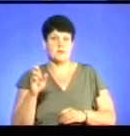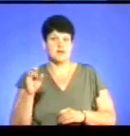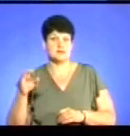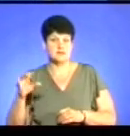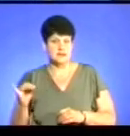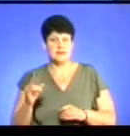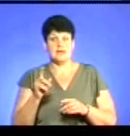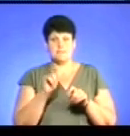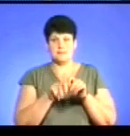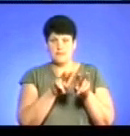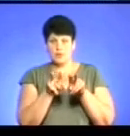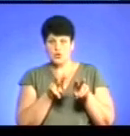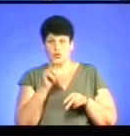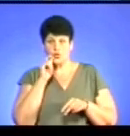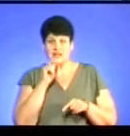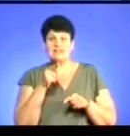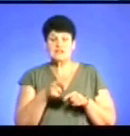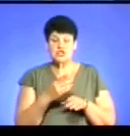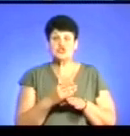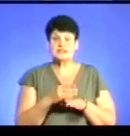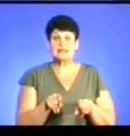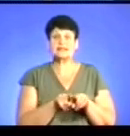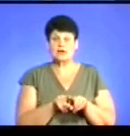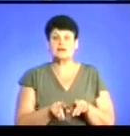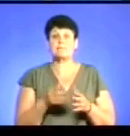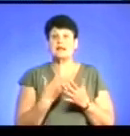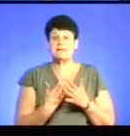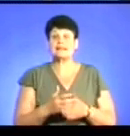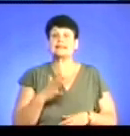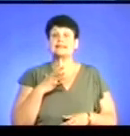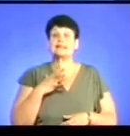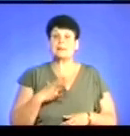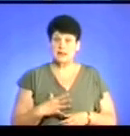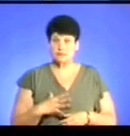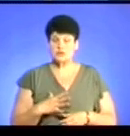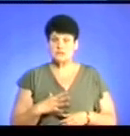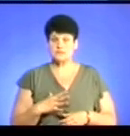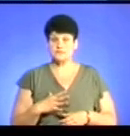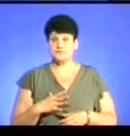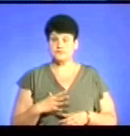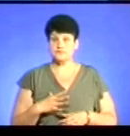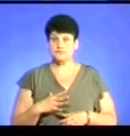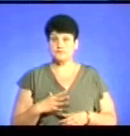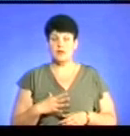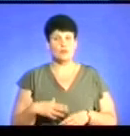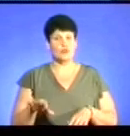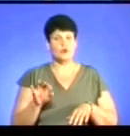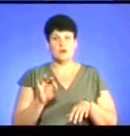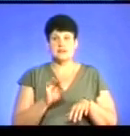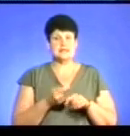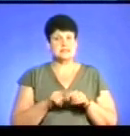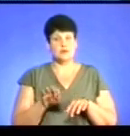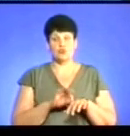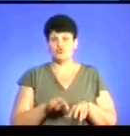моніторить Україну, і в тій частині, зокрема, на предмет терпимості. Адже найболючіші теми, ми